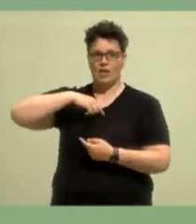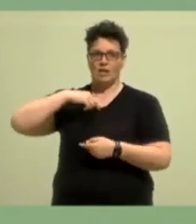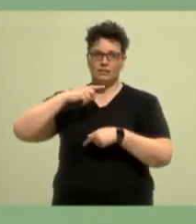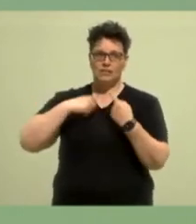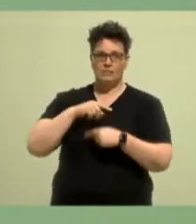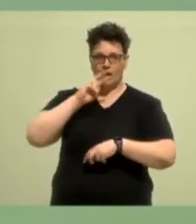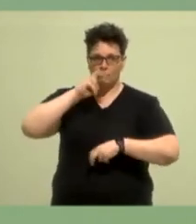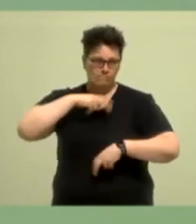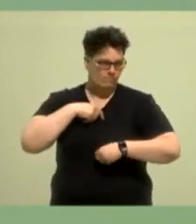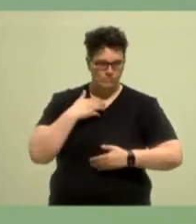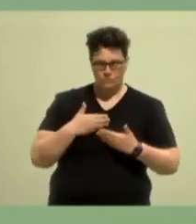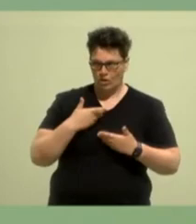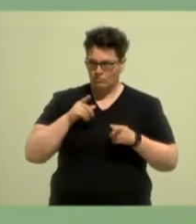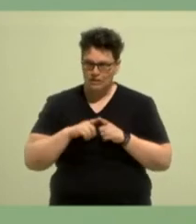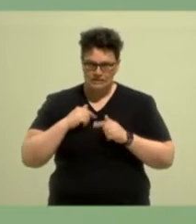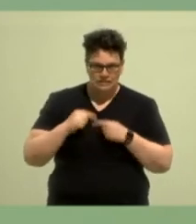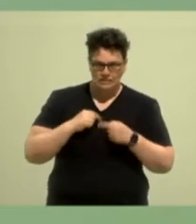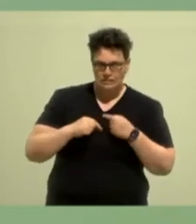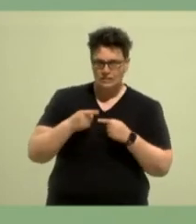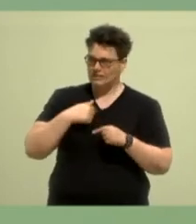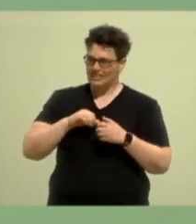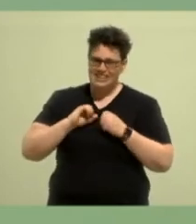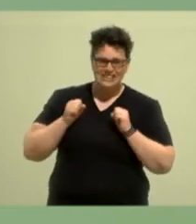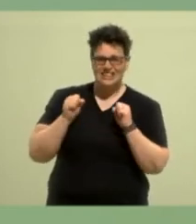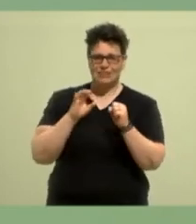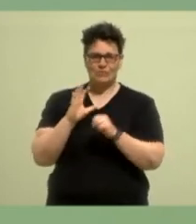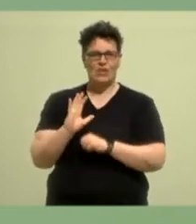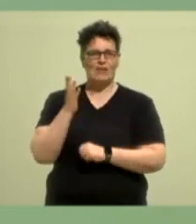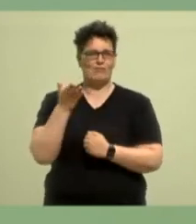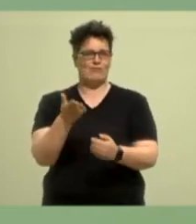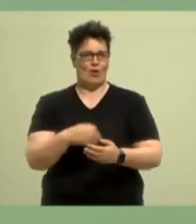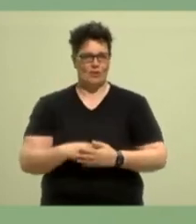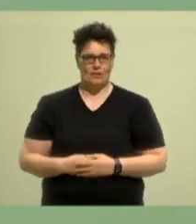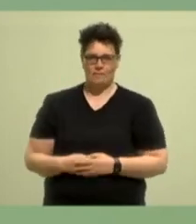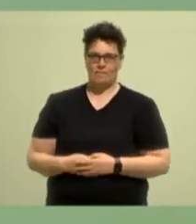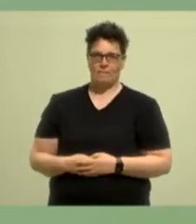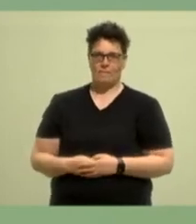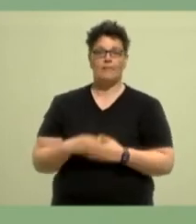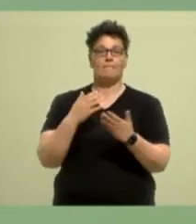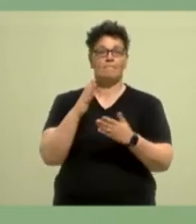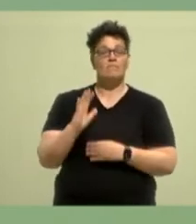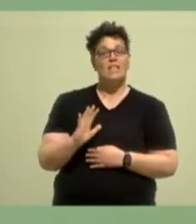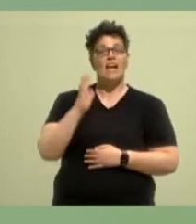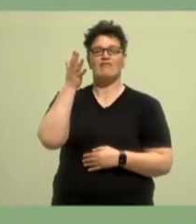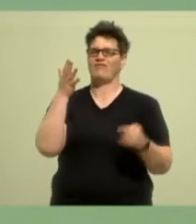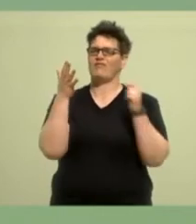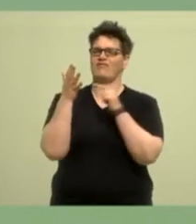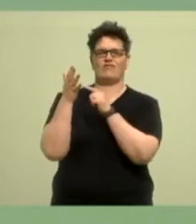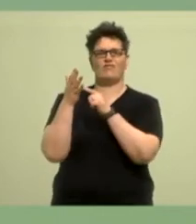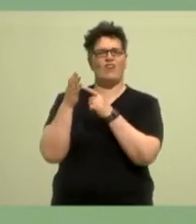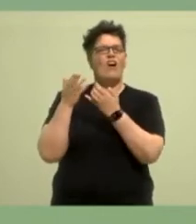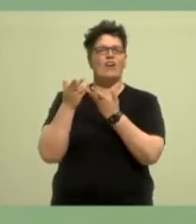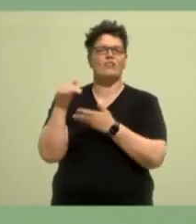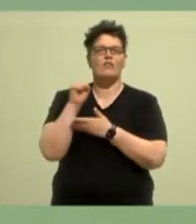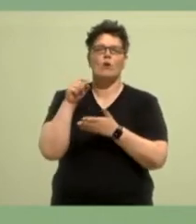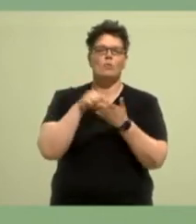Bestes zu geben für diesen Erfolg. Und der Erfolg besteht ja vor allem darin, dass uns die Menschen so viel zugetraut